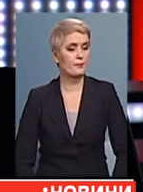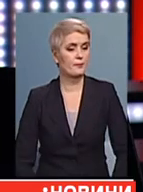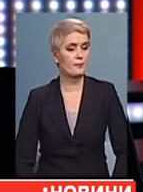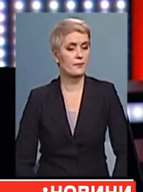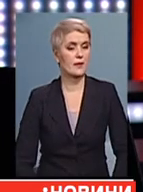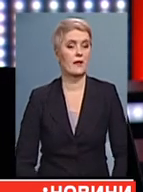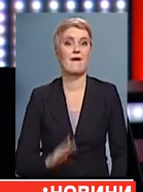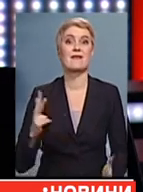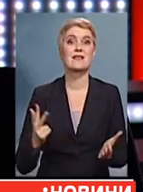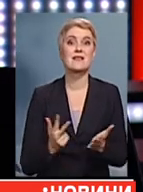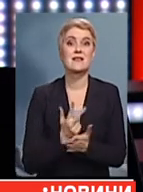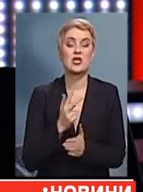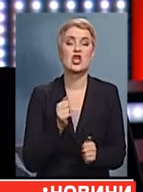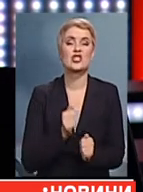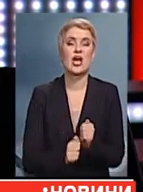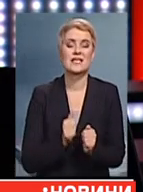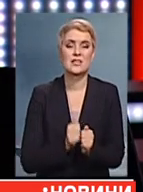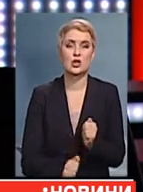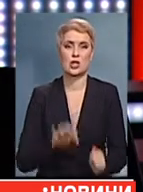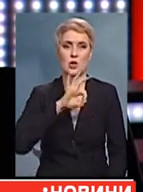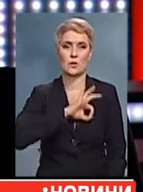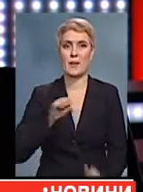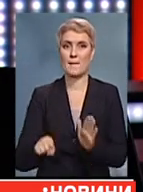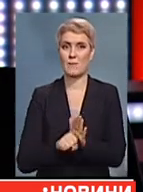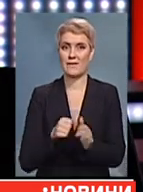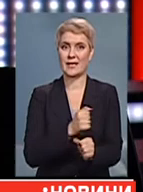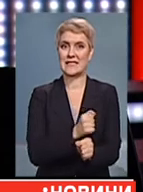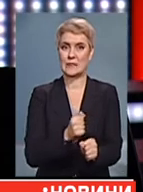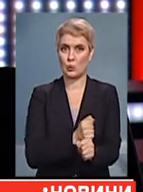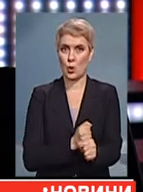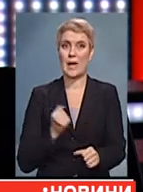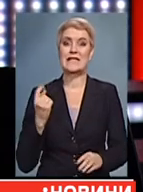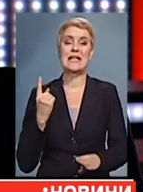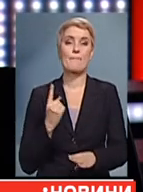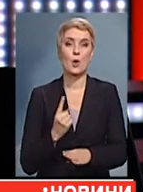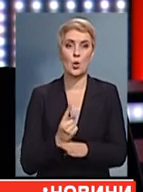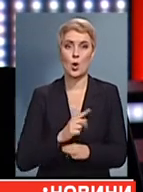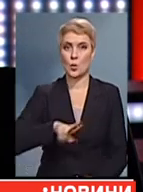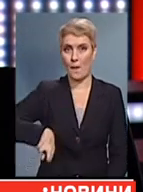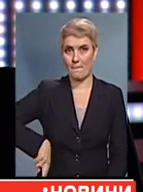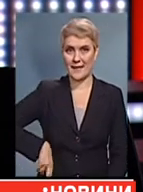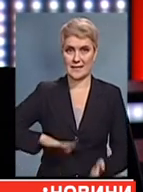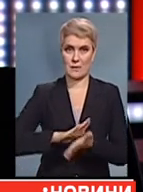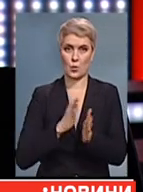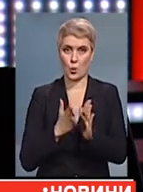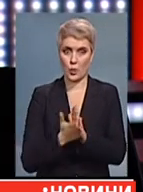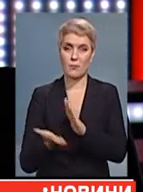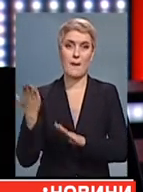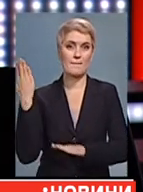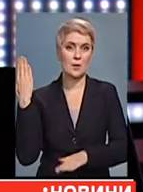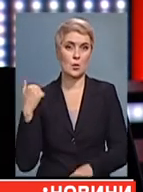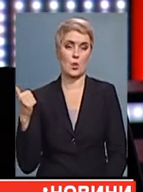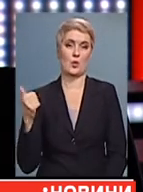Майже втричі частіше застосовували бойовики зброю, заборонену Мінськими угодами минулого тижня, сказано в звіті